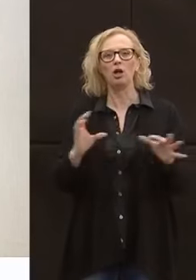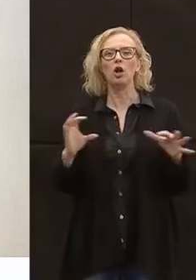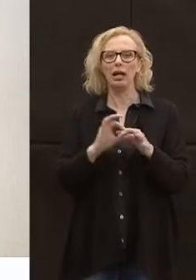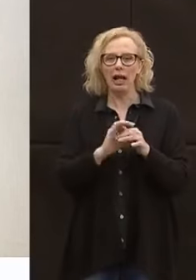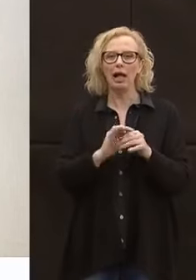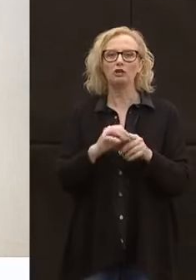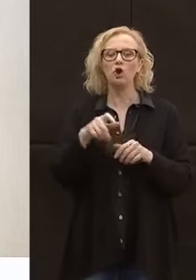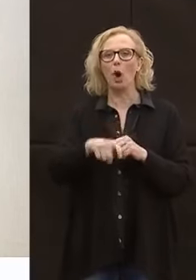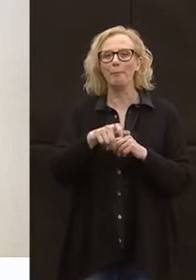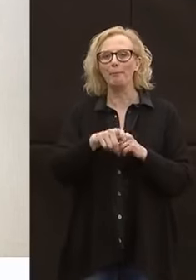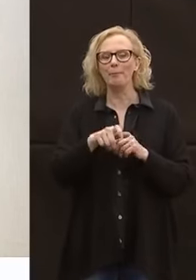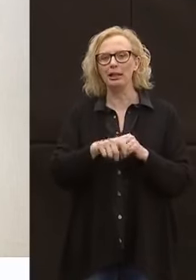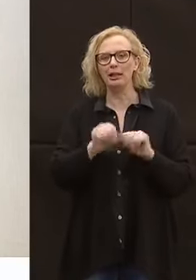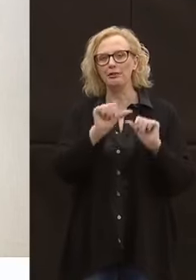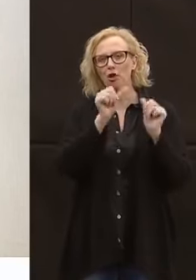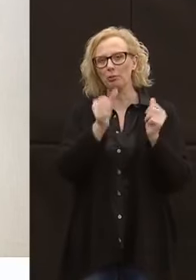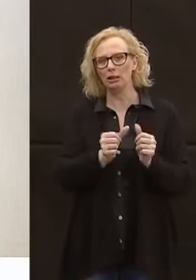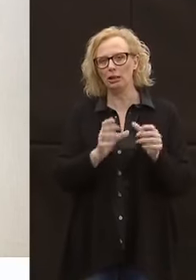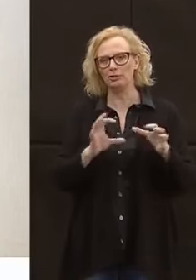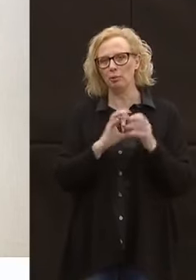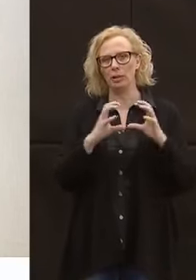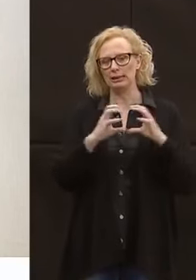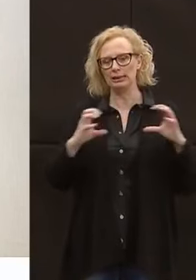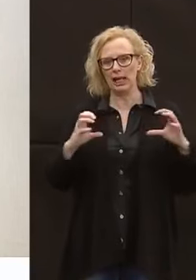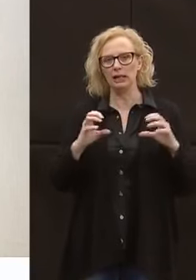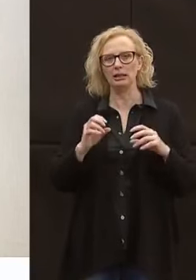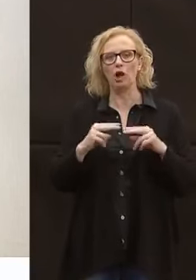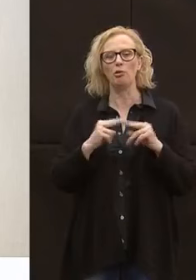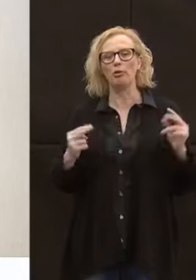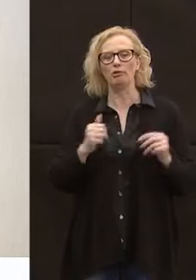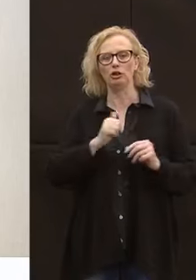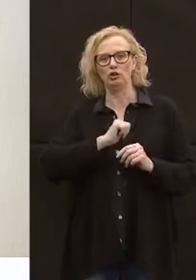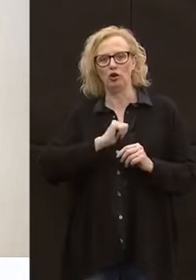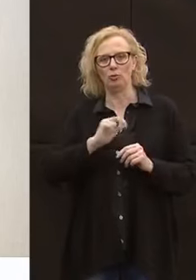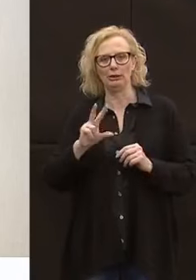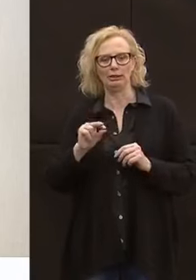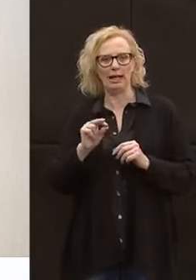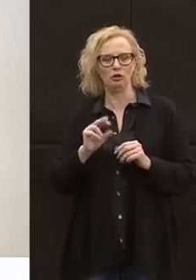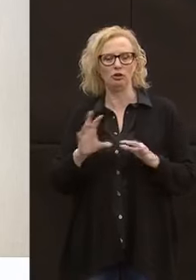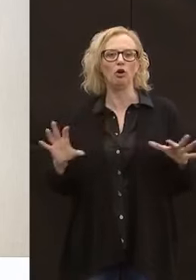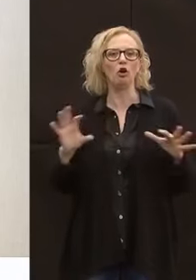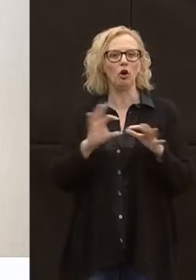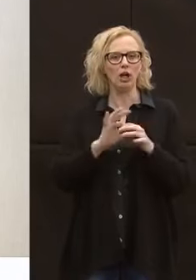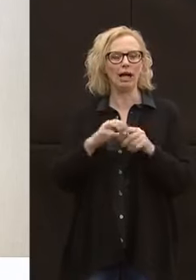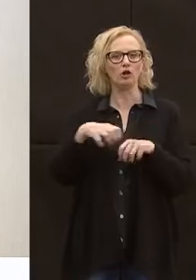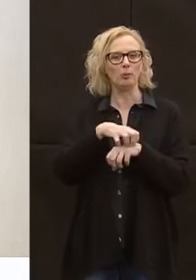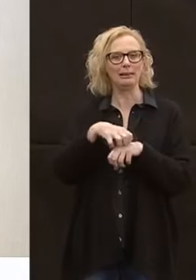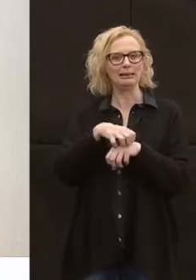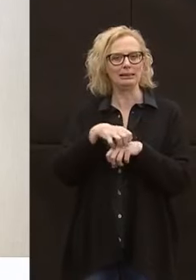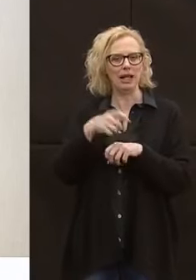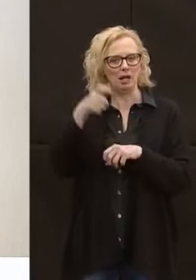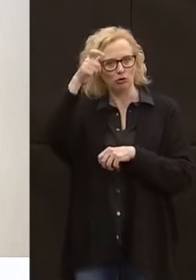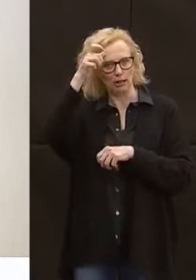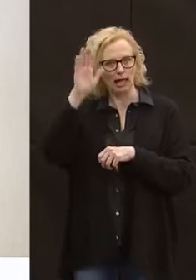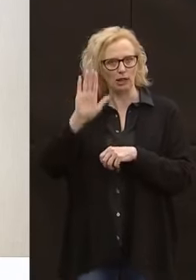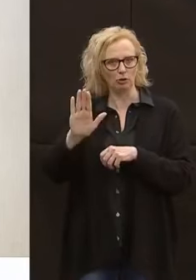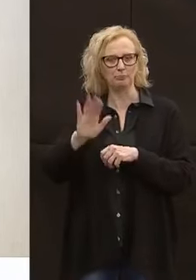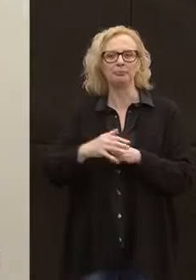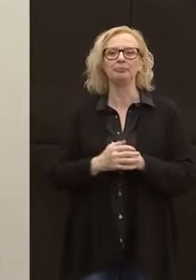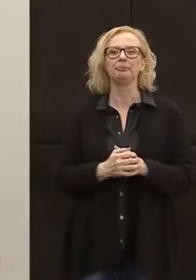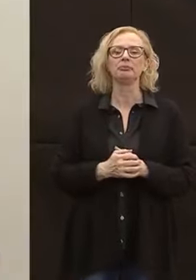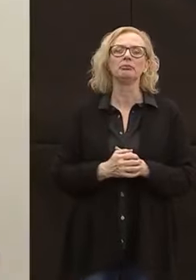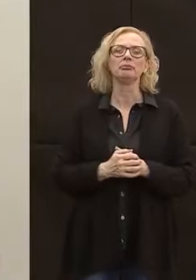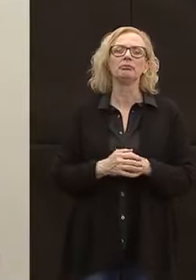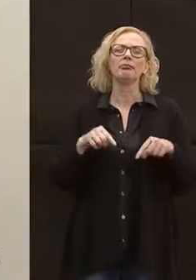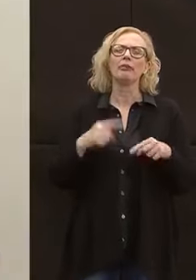informativi che come azienda e provincia autonoma di Trento abbiamo nei confronti del Ministero e dello Stato. Il quadro che